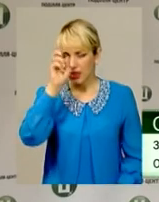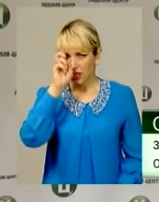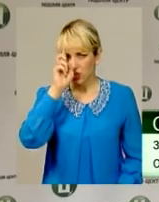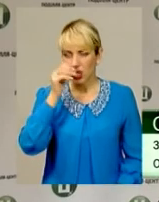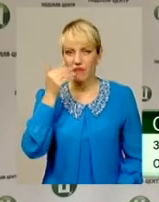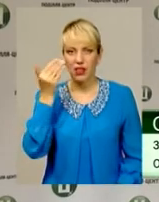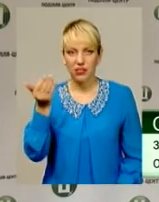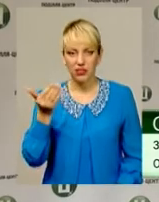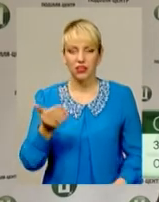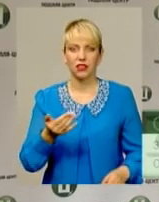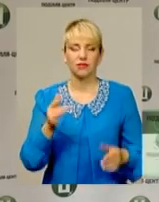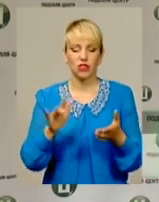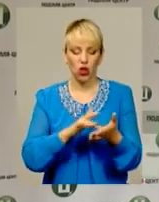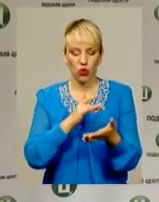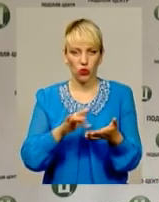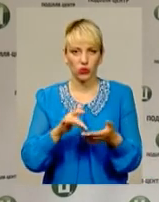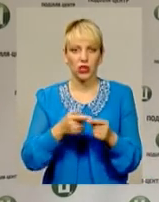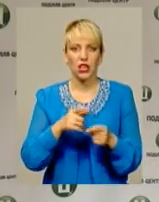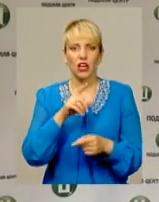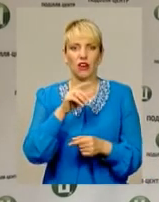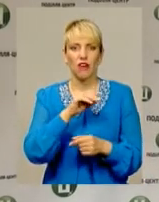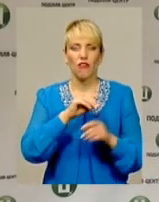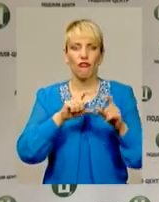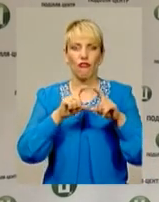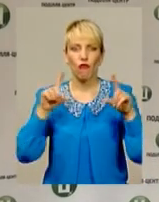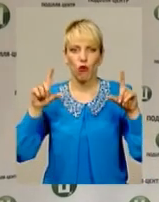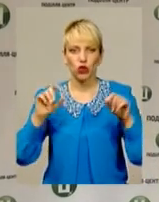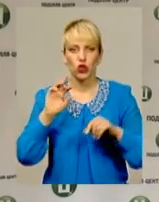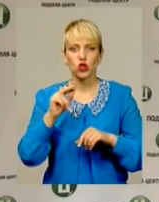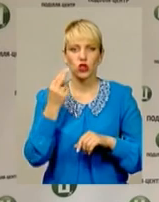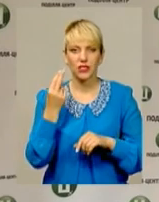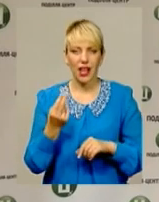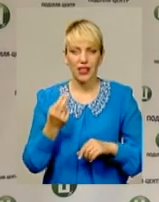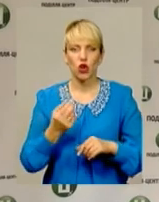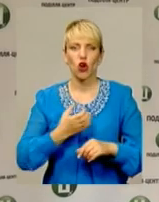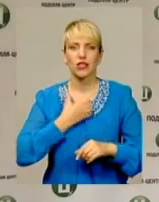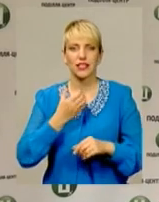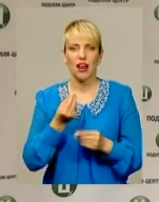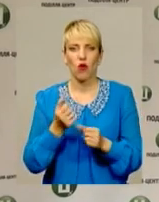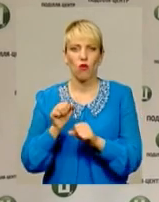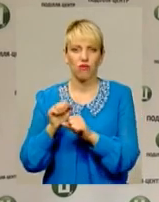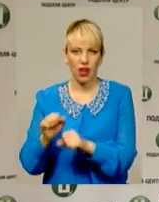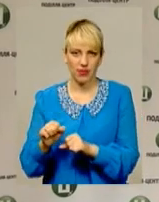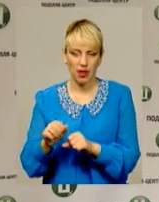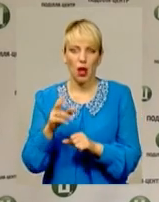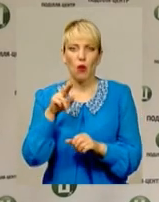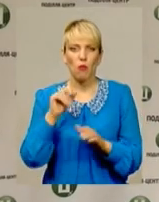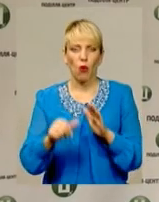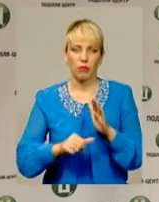з рахунку фонду соціального страхування на виплат безробіття виплачує такі кошти.